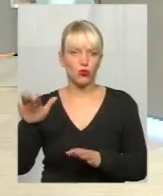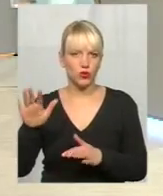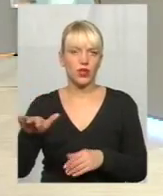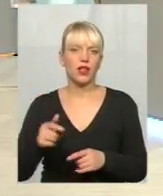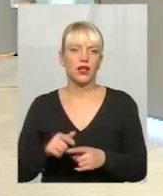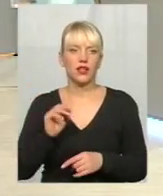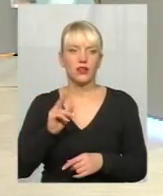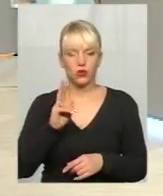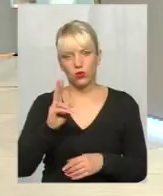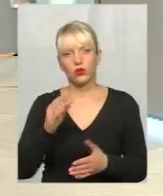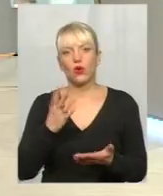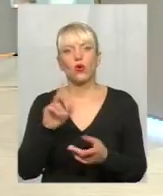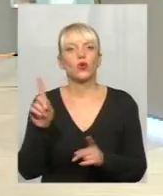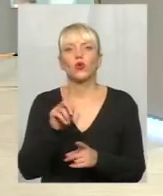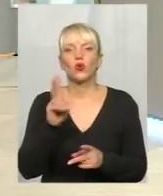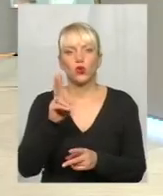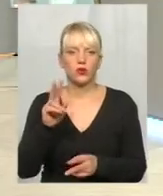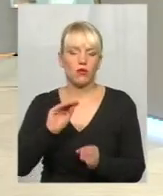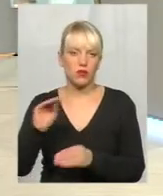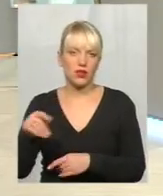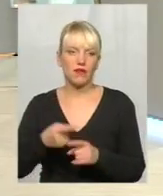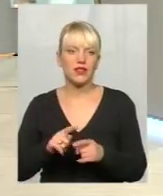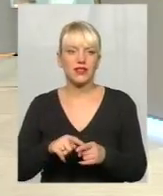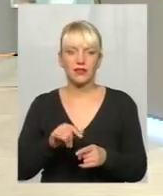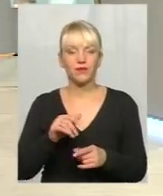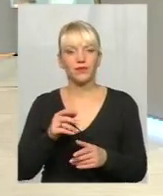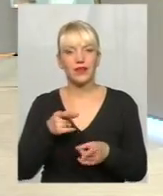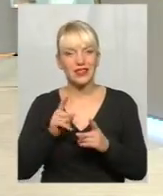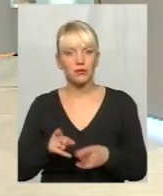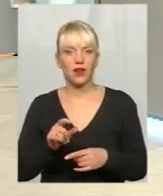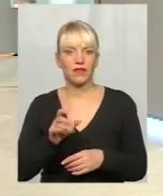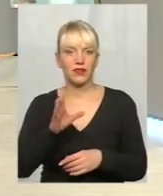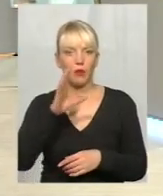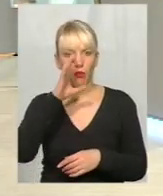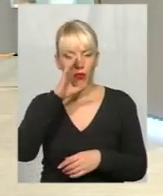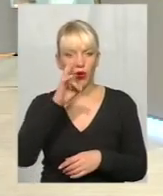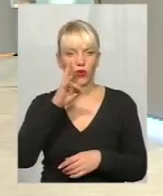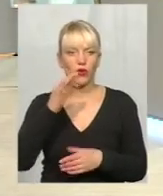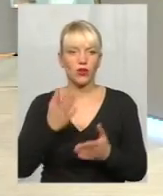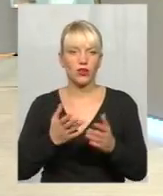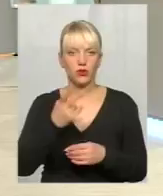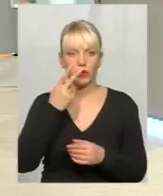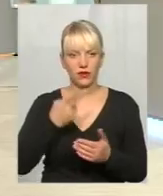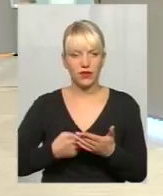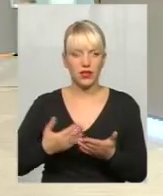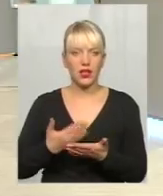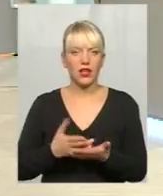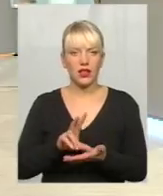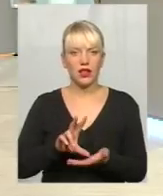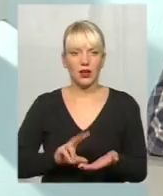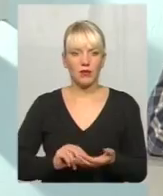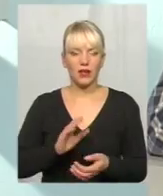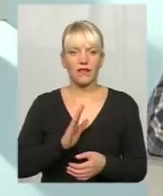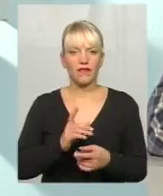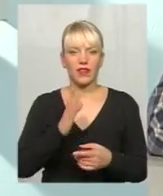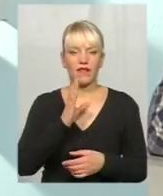Хоч хтось поставить. Тобто, насправді, це трошки погані тенденції. Але, якщо ми можемо подивитись навіть на прикладі тої самої Великої